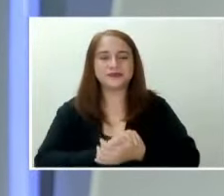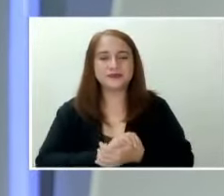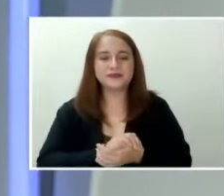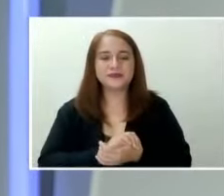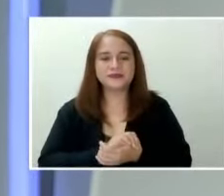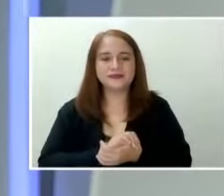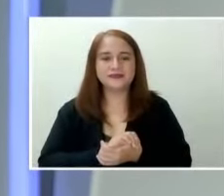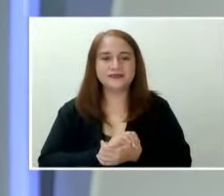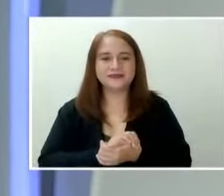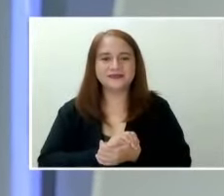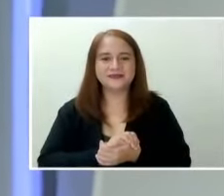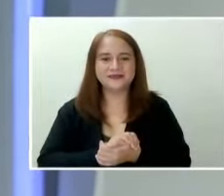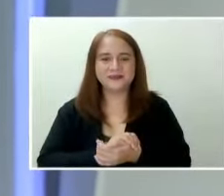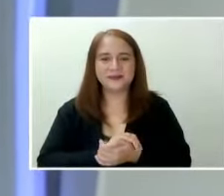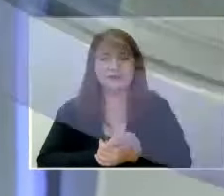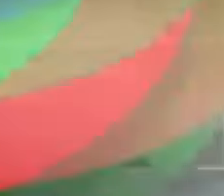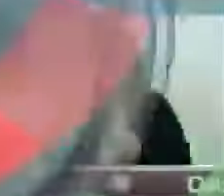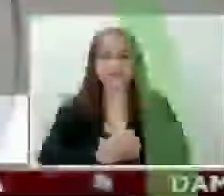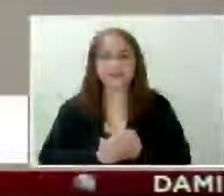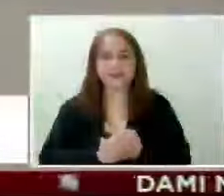-patrol George Cariño.